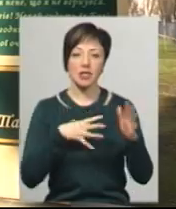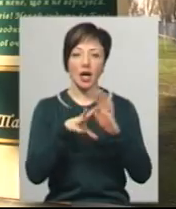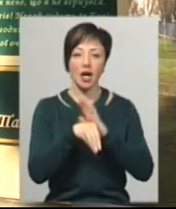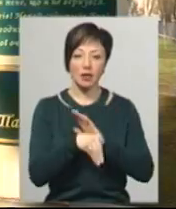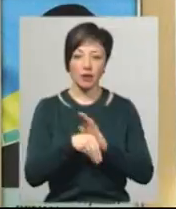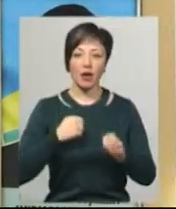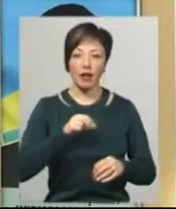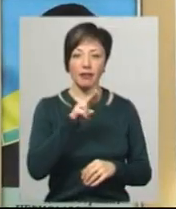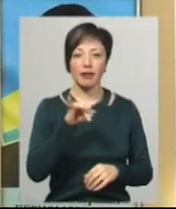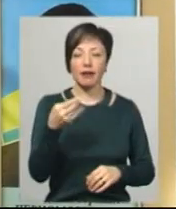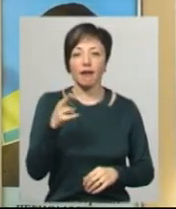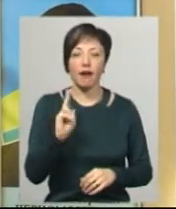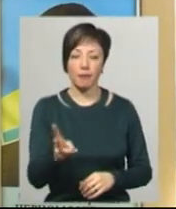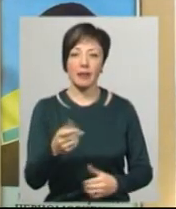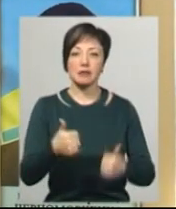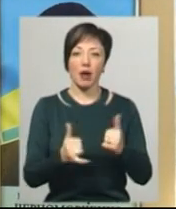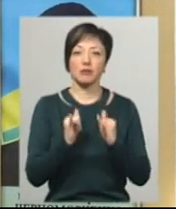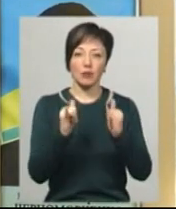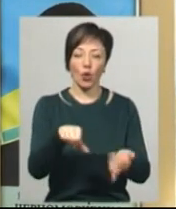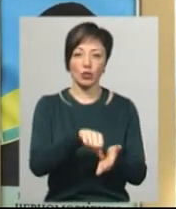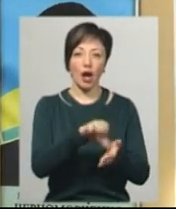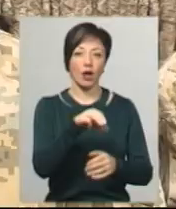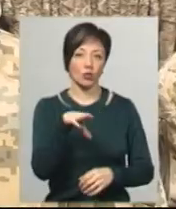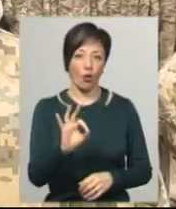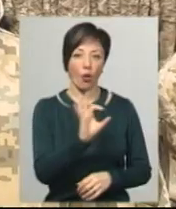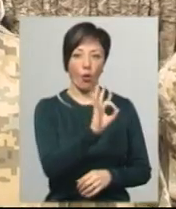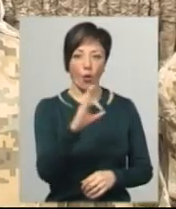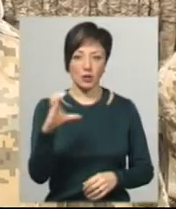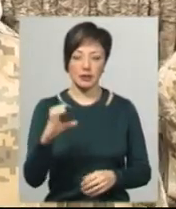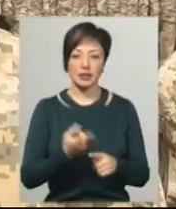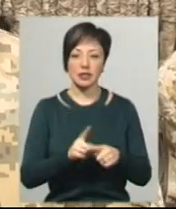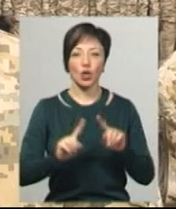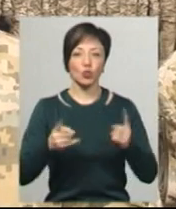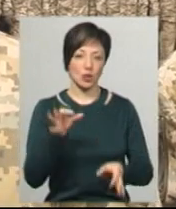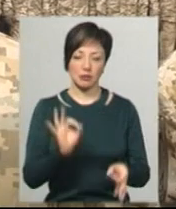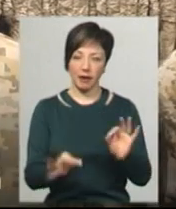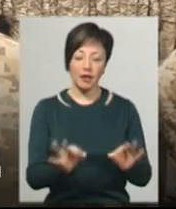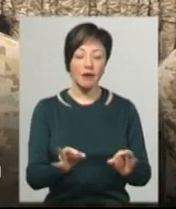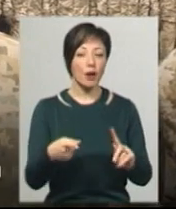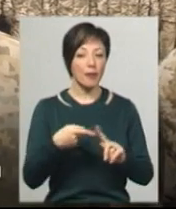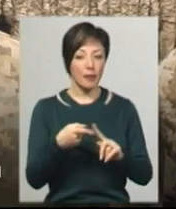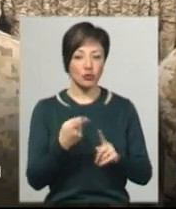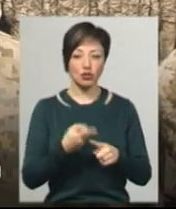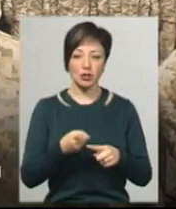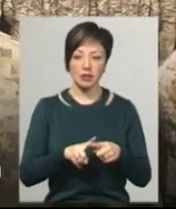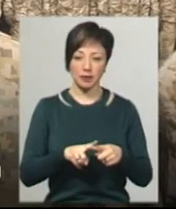Павлодияк. Змагання прикордонники присвятили учасникам АТО та ООС. Це дуже справедливо. По-перше, це